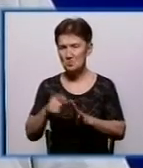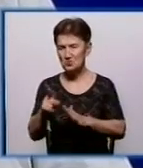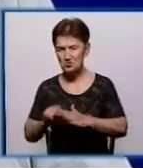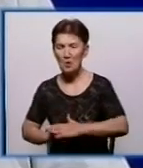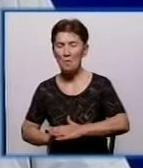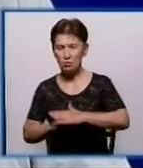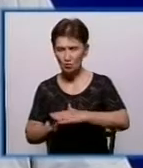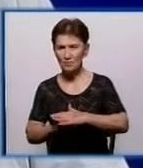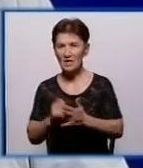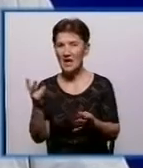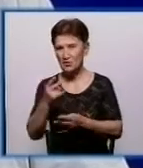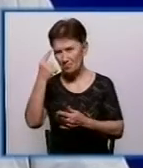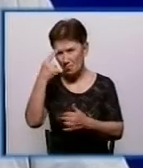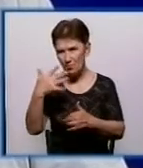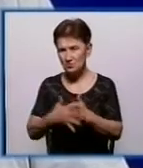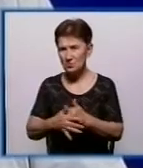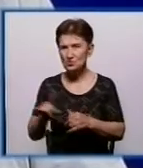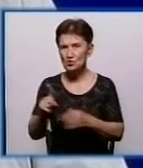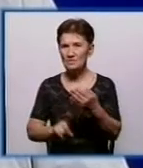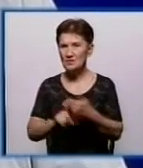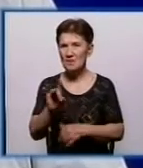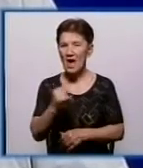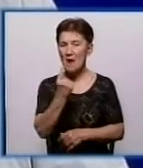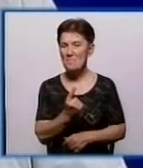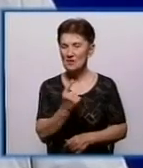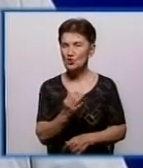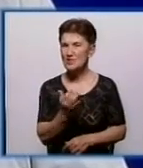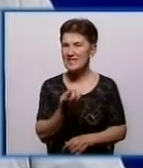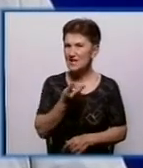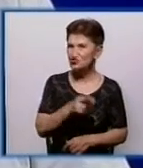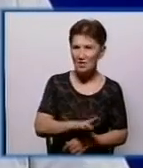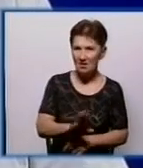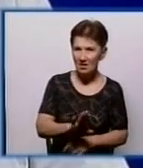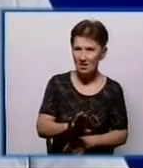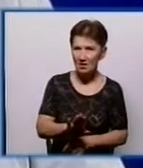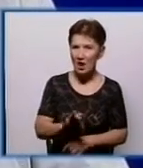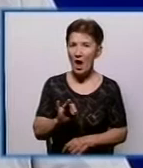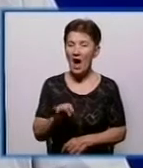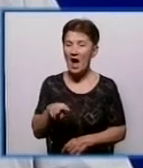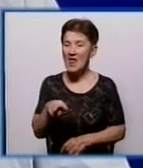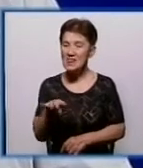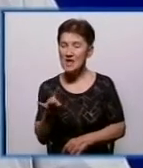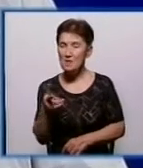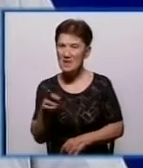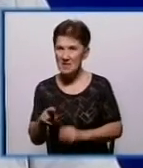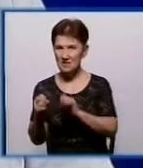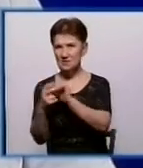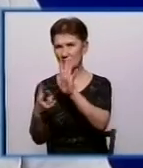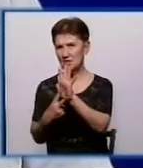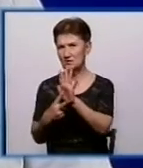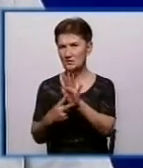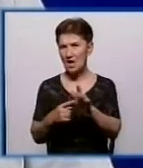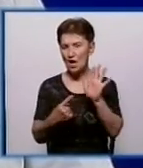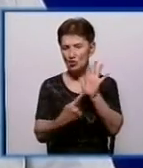року, потрібно пам'ятати, що він вступив в дію не з 1 січня 2017 року, а тільки з липня 2017 року, півроку